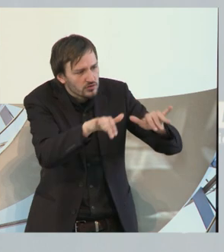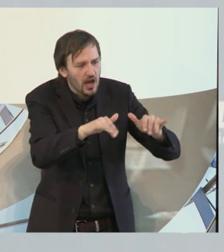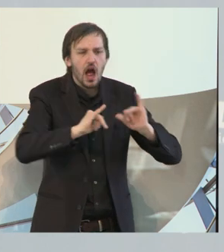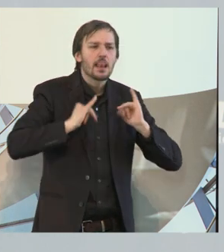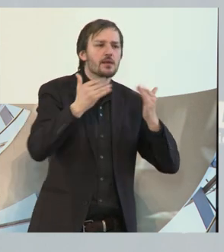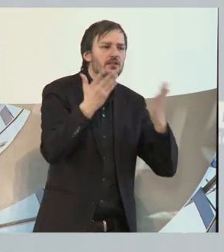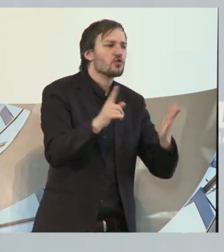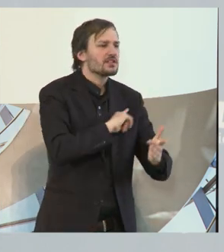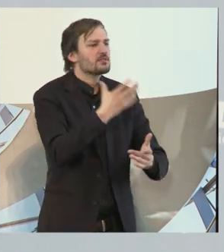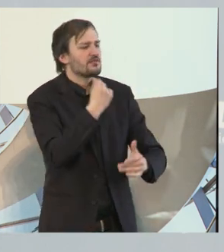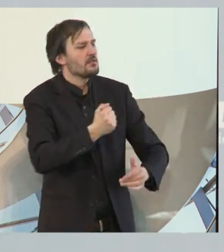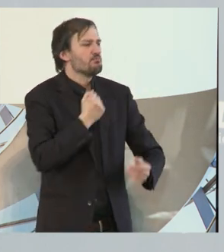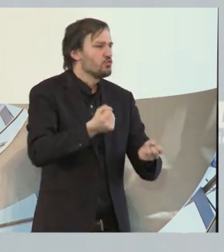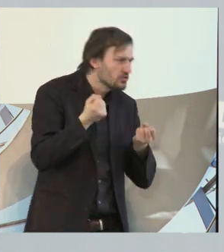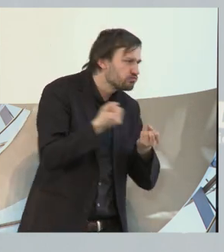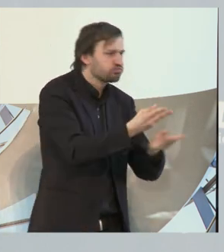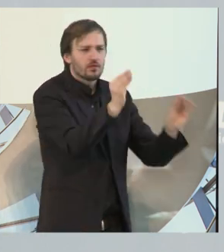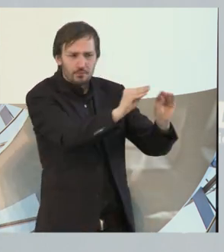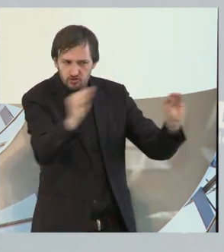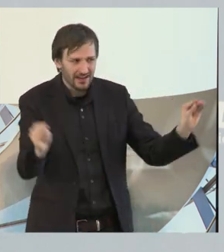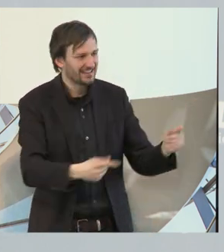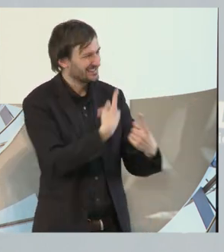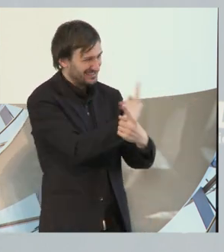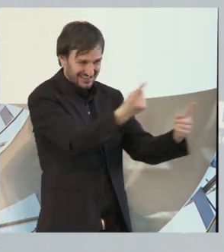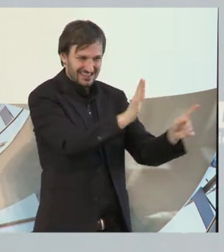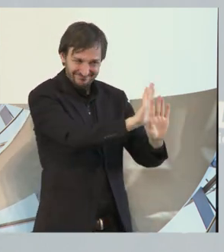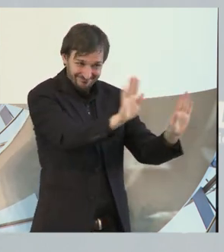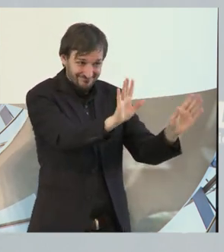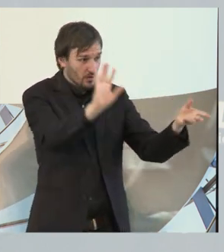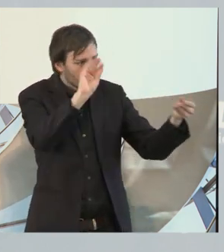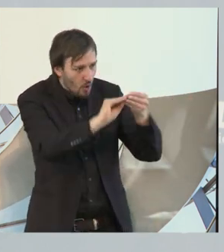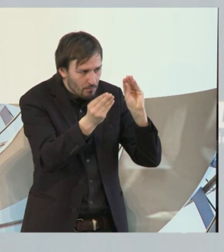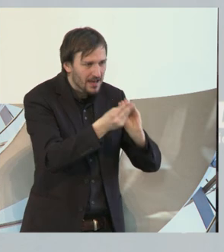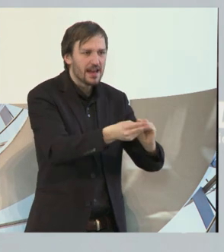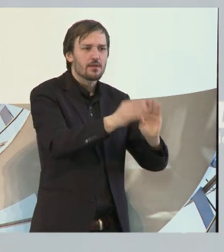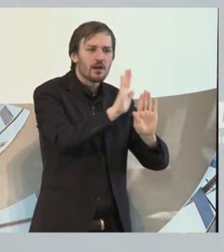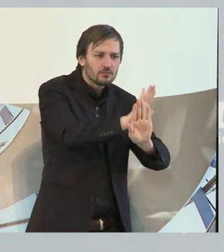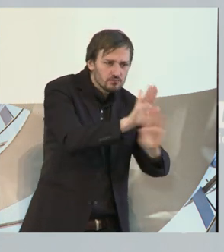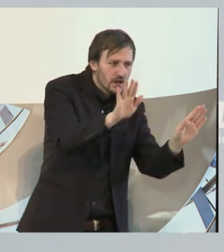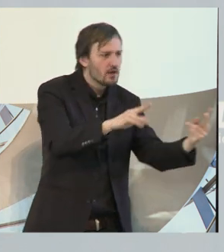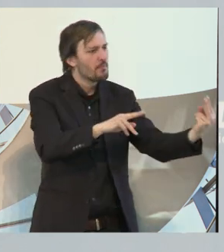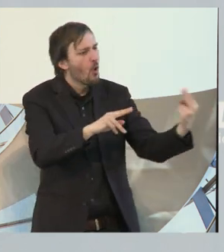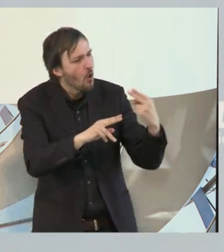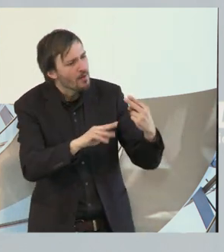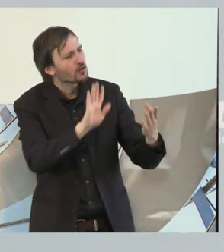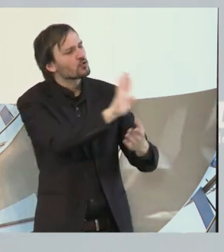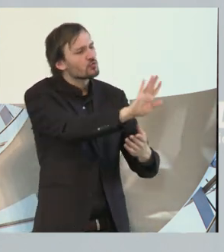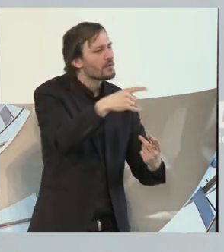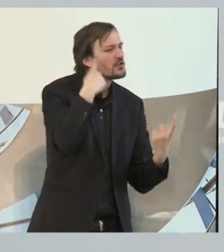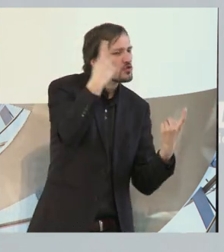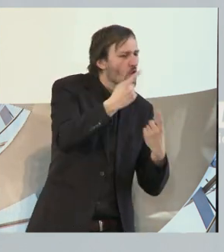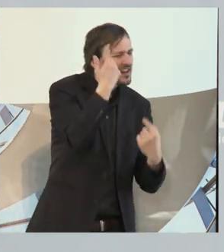haben, auch ermuntern, uns noch mal Ihre Probleme und Ihre Beobachtungen mitzuteilen.